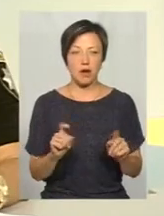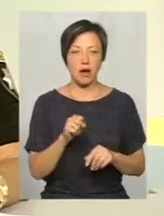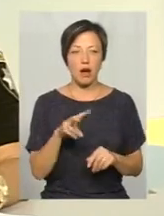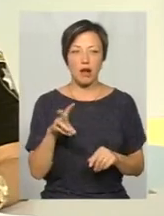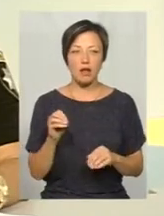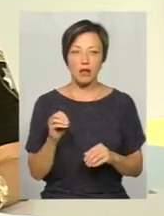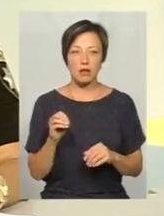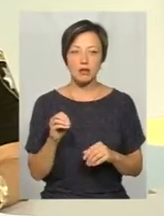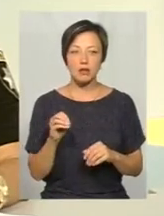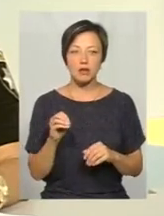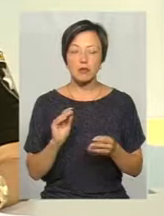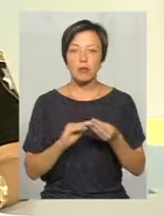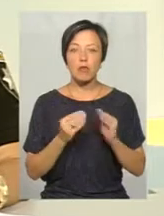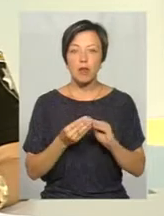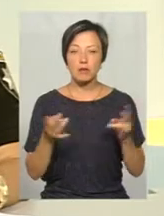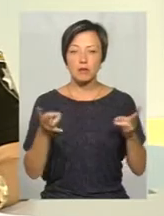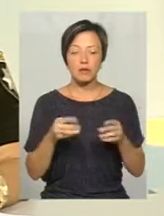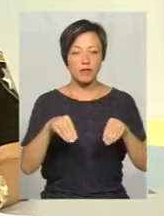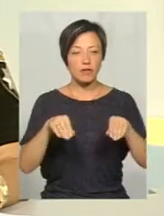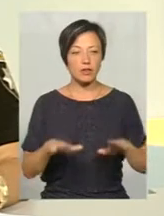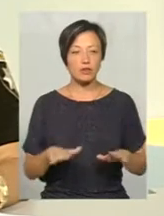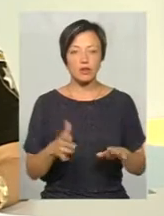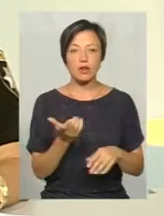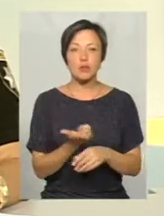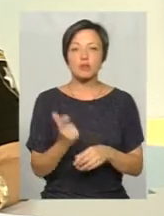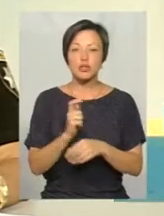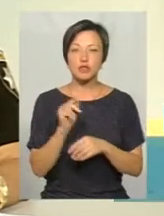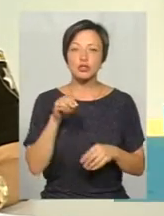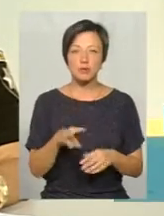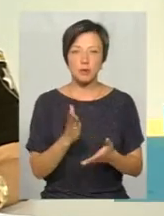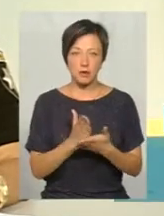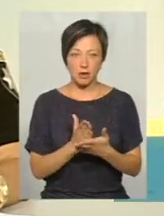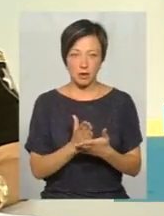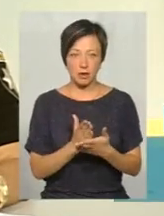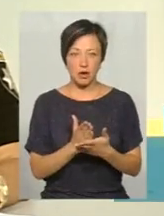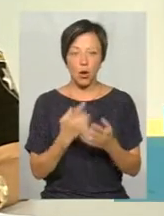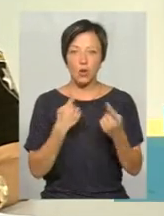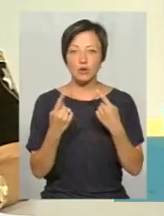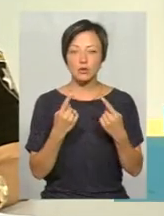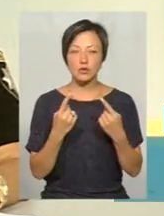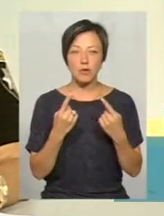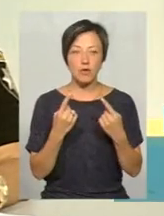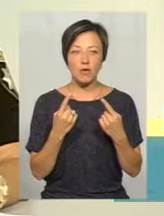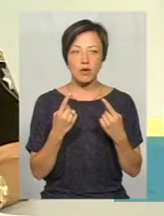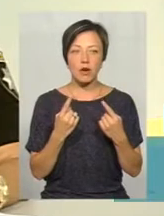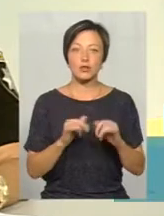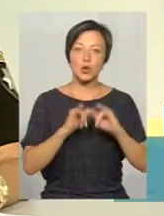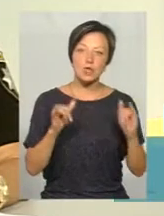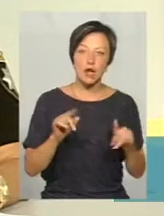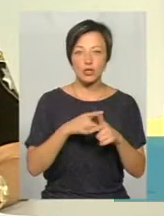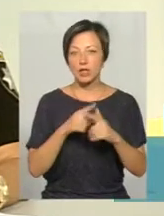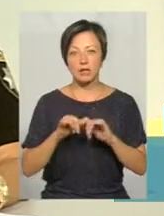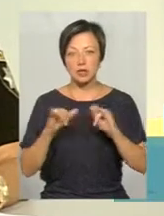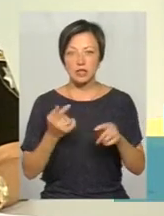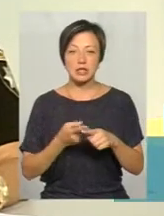проблему треба вирішувати глобальніше, ніж тим, що воно, іде розмова, зростати її не зростає. Це